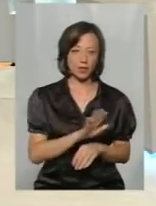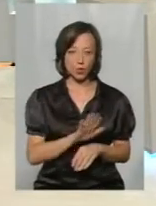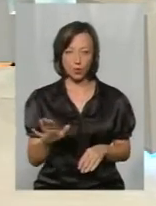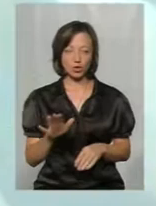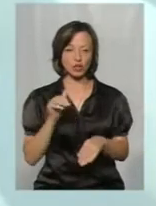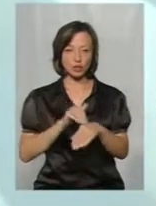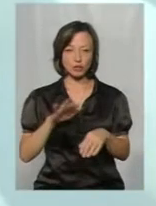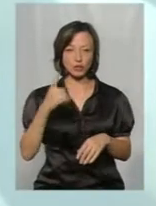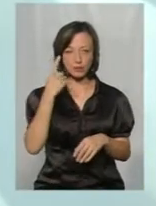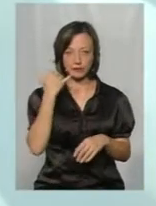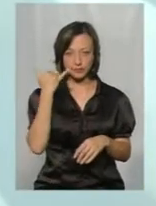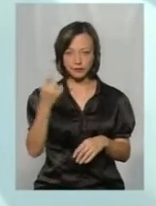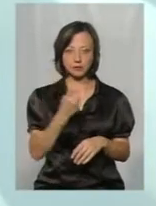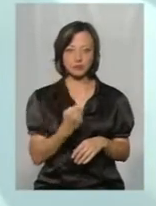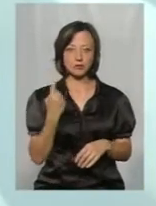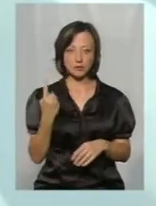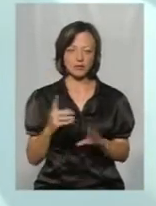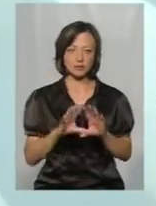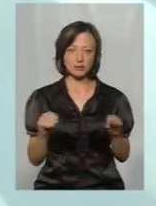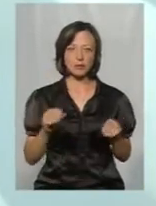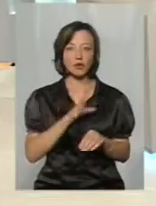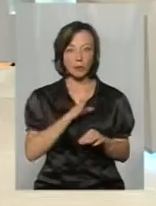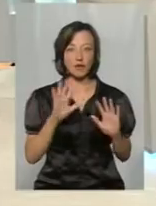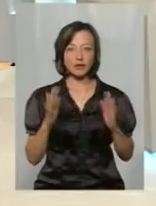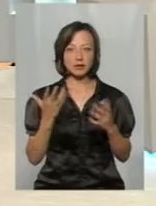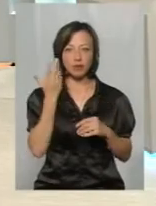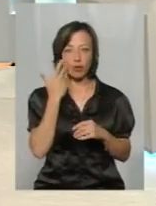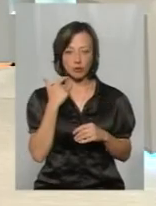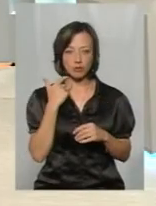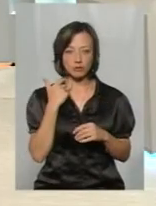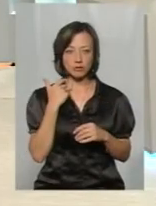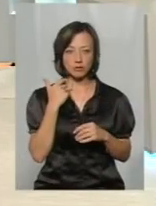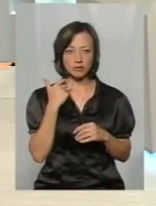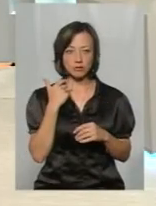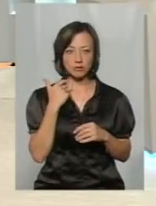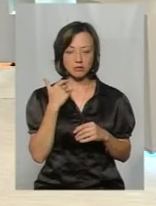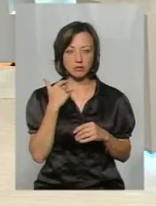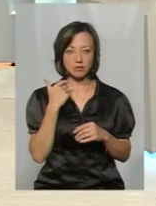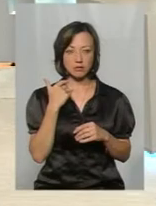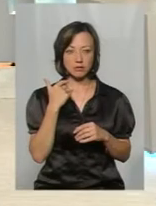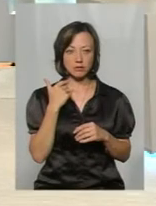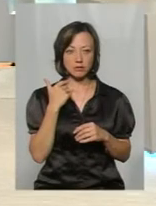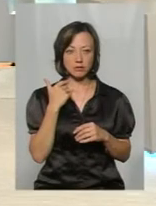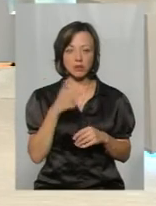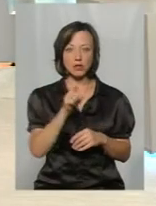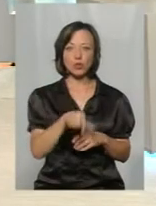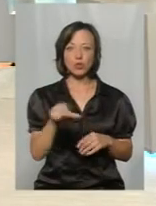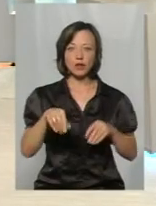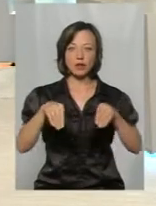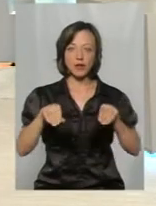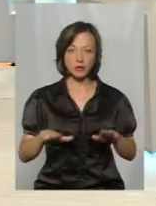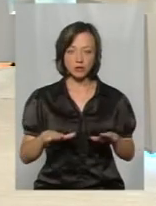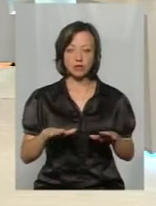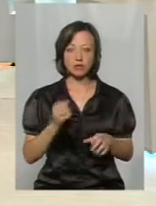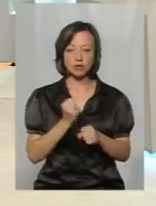Позвоніть на 101. А бувають випадки, коли люди вирішують